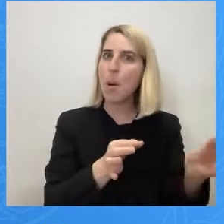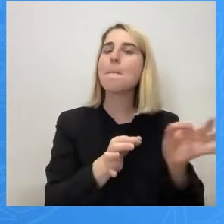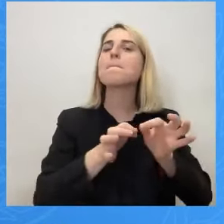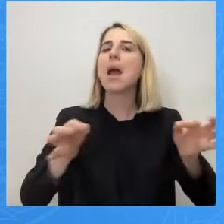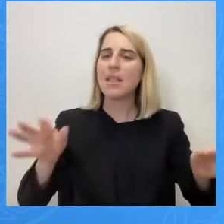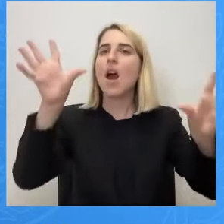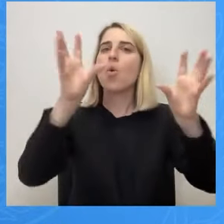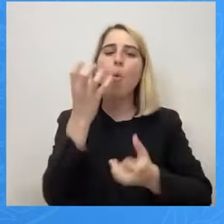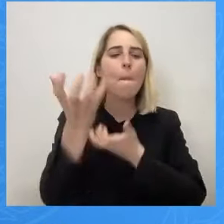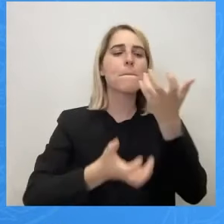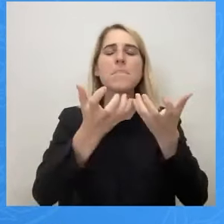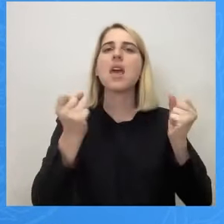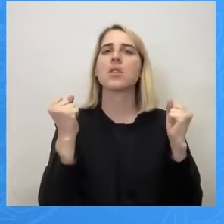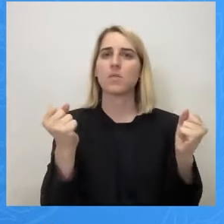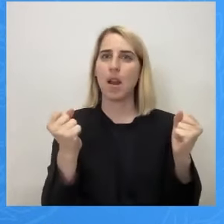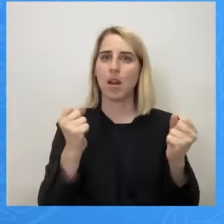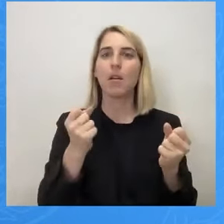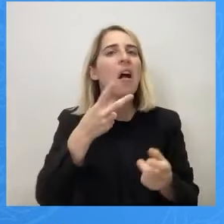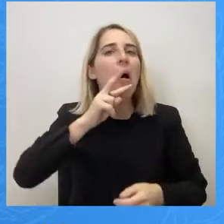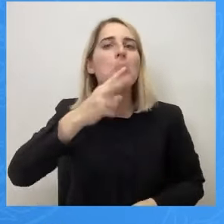Και λέει ότι δεν υπάρχουν.